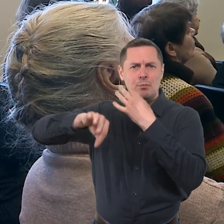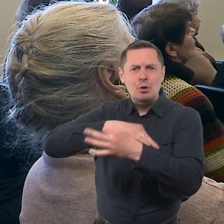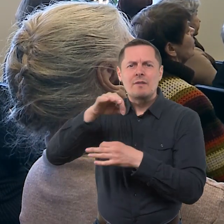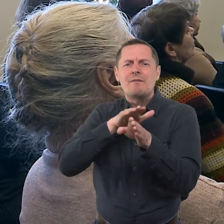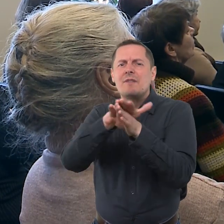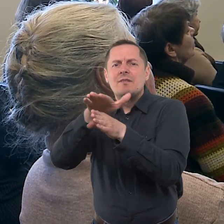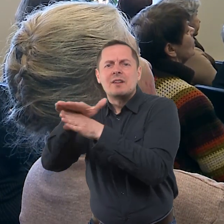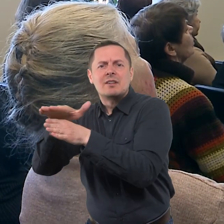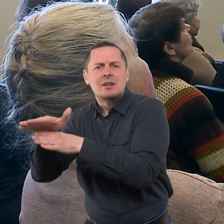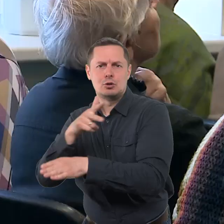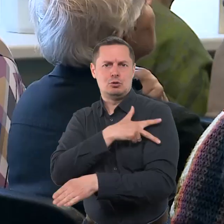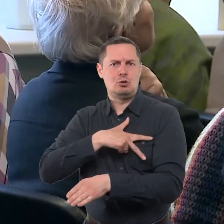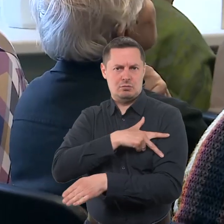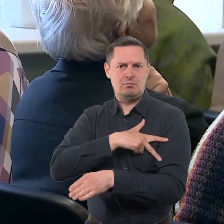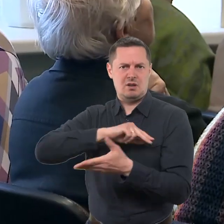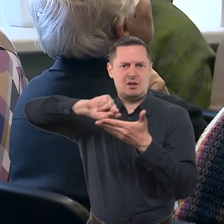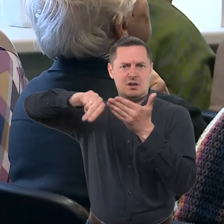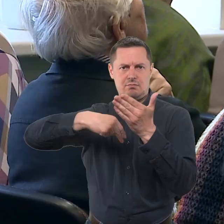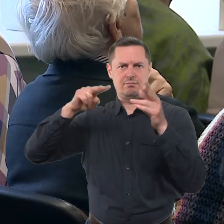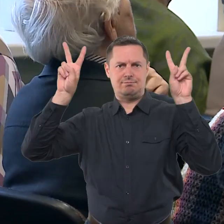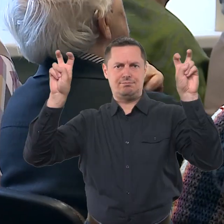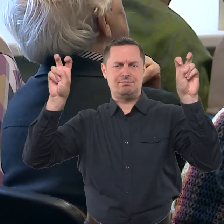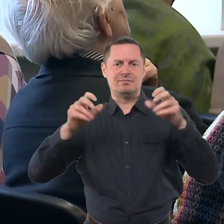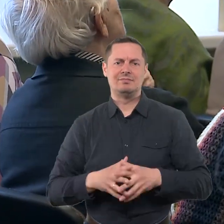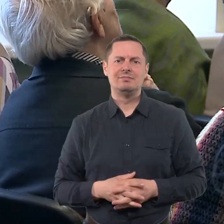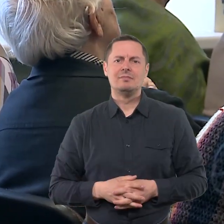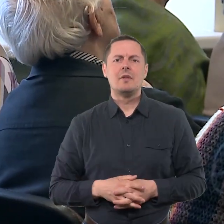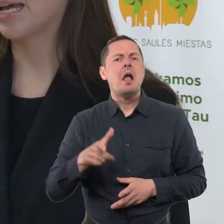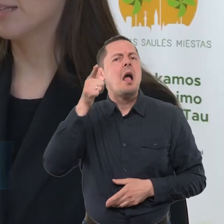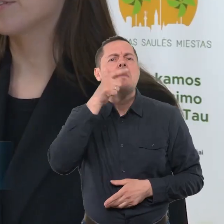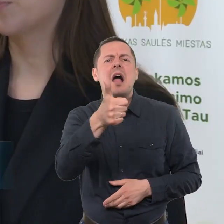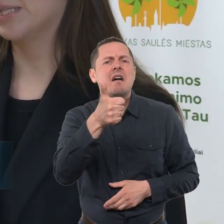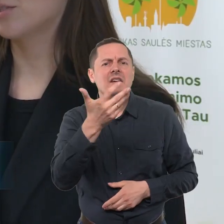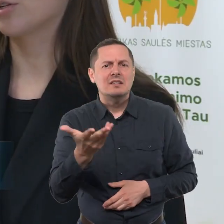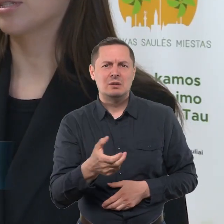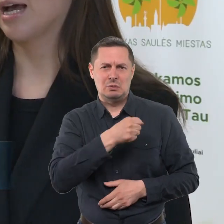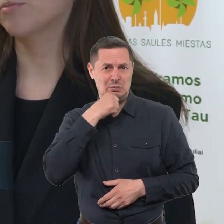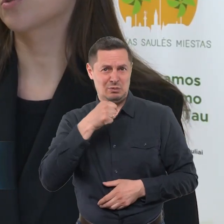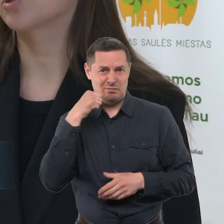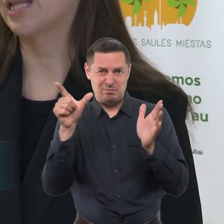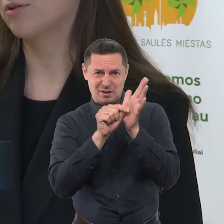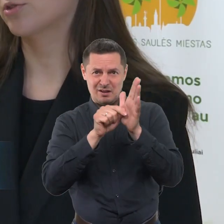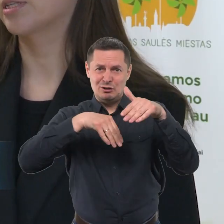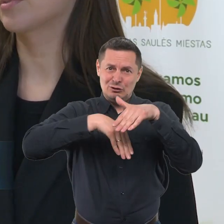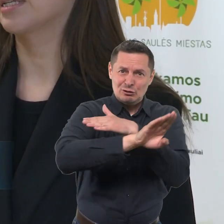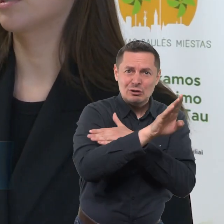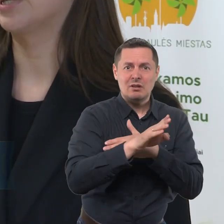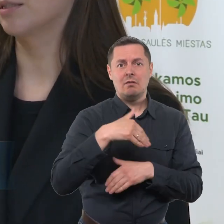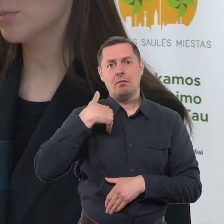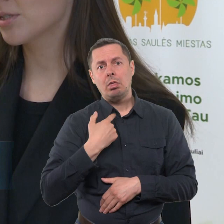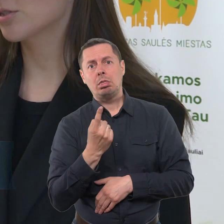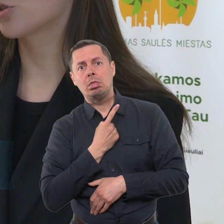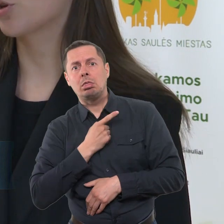vykdo projektą Socialinis receptas, kuris yra skirtas senatvės pensijos amžiaus sulaukusiems